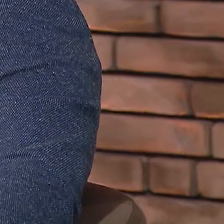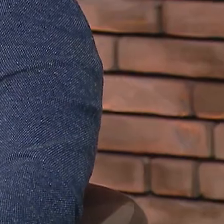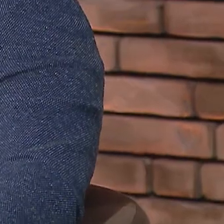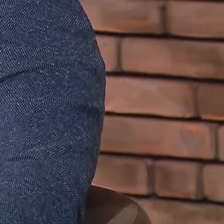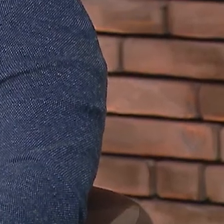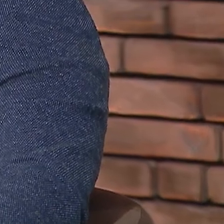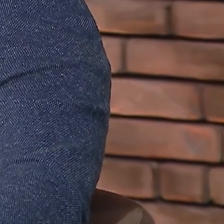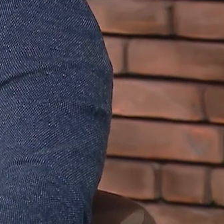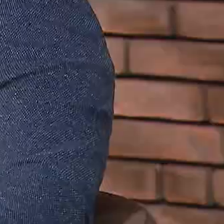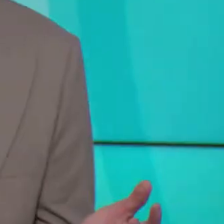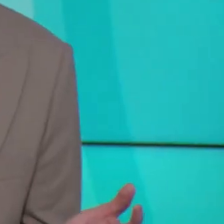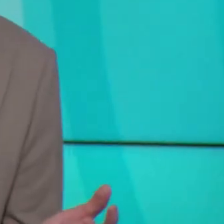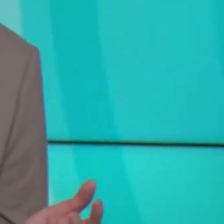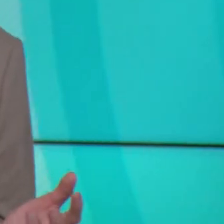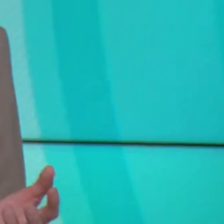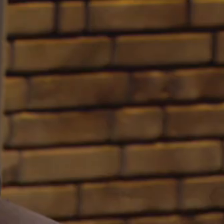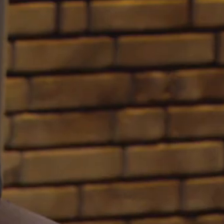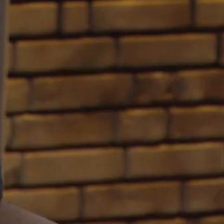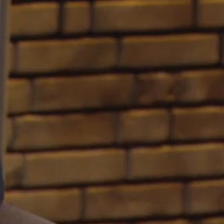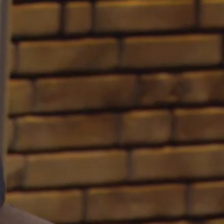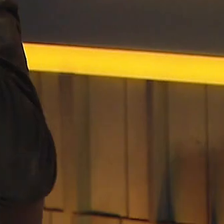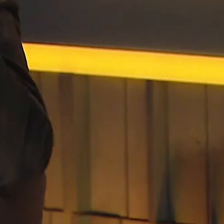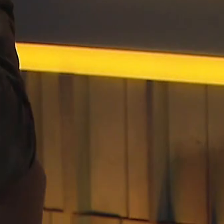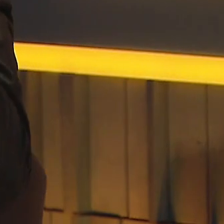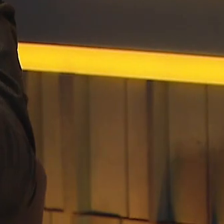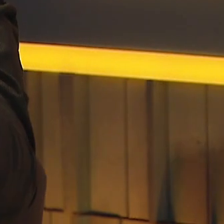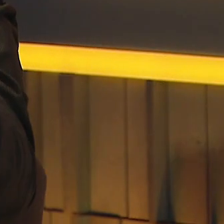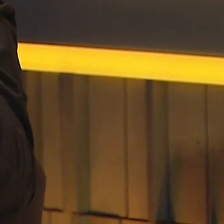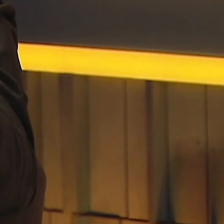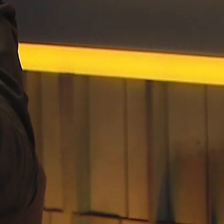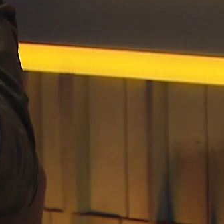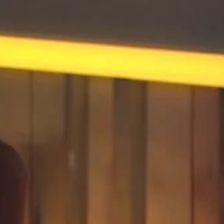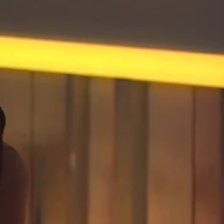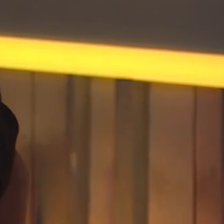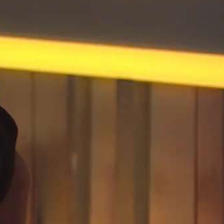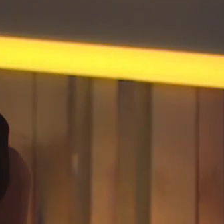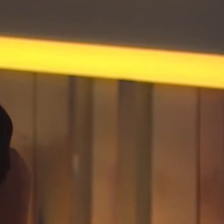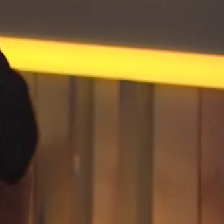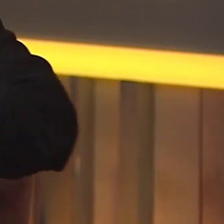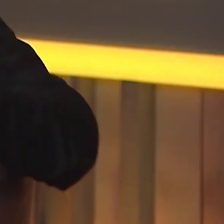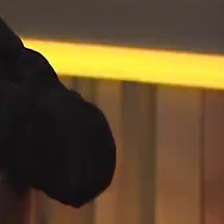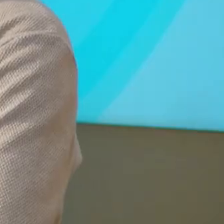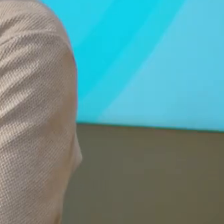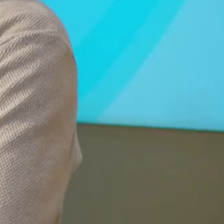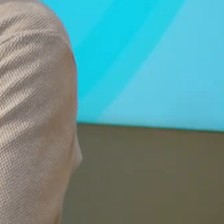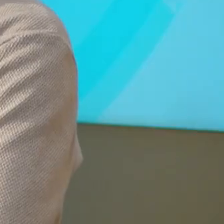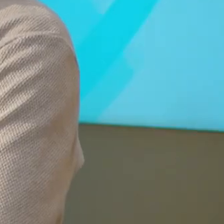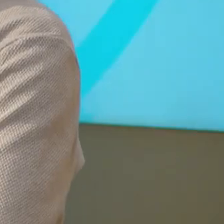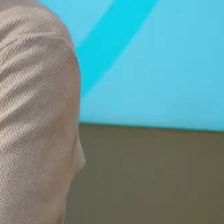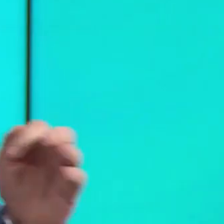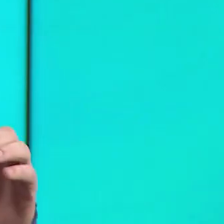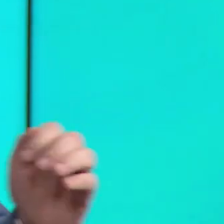робиться? Чому така вільність? Треба розуміти, до кого ми зараз говоримо. Чому поки не вдається